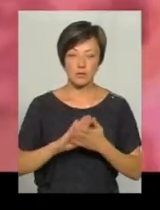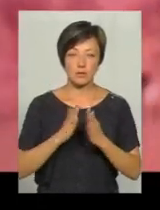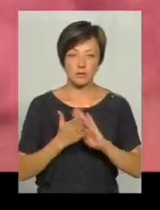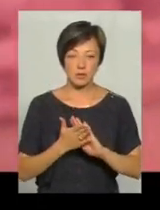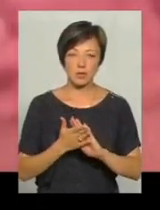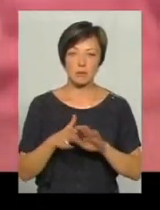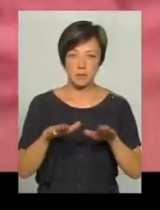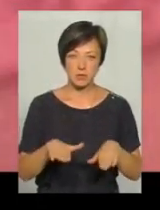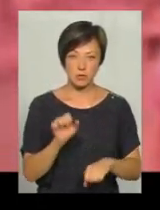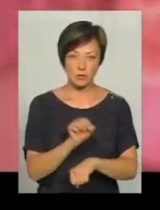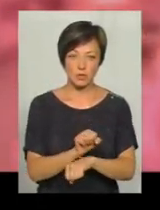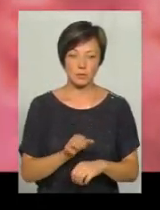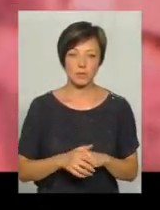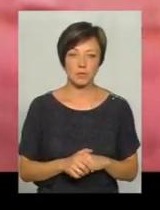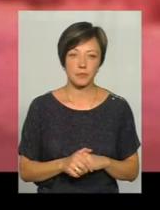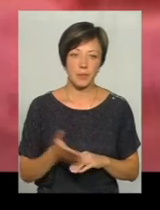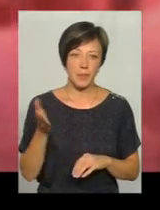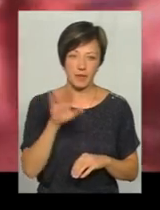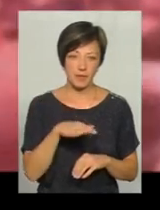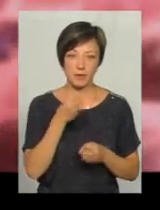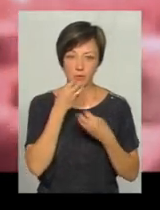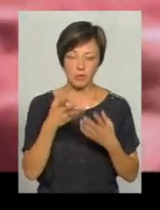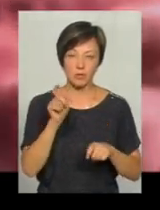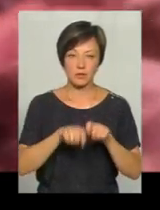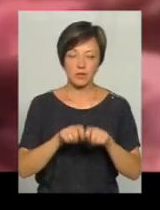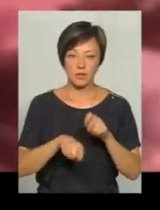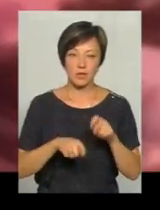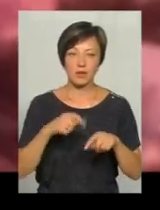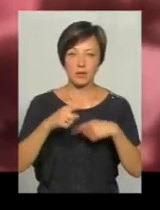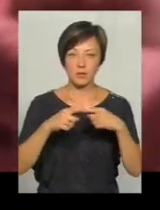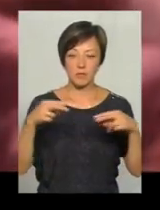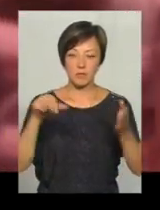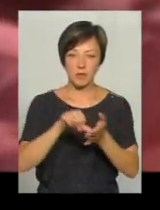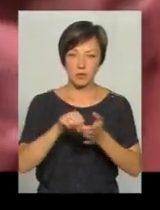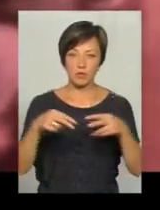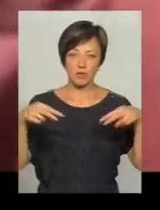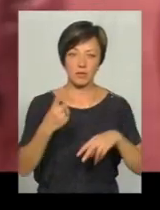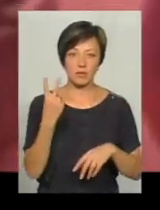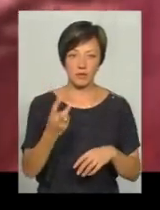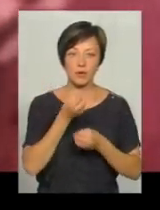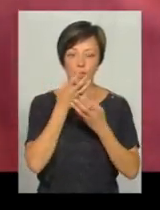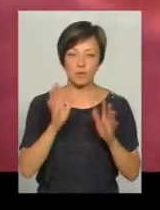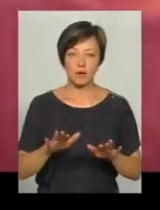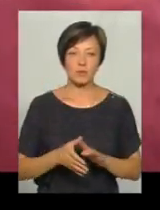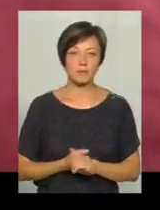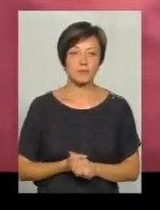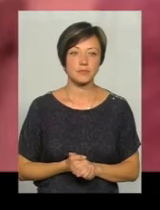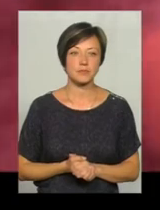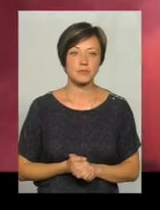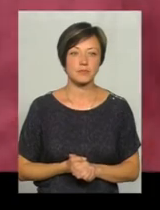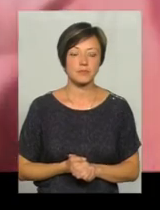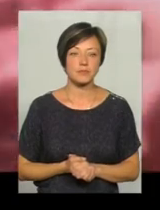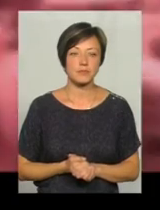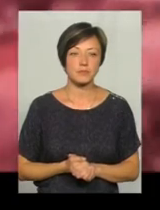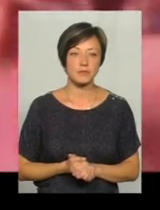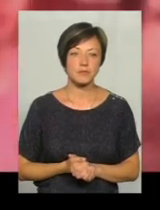сп'яніння на місці зупинки. Давай, прийду, добре. Присутниці двох свідків, в основному законному порядку. Добре, добре. Де